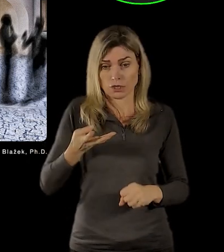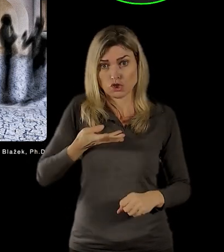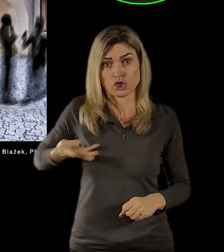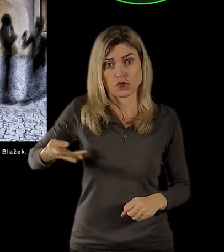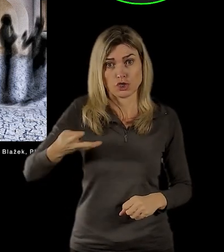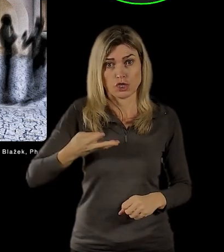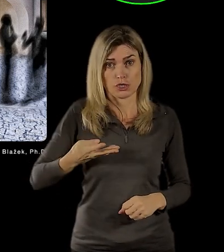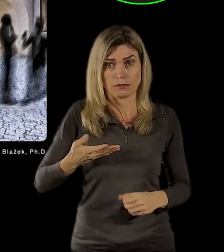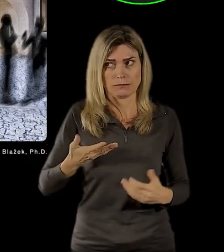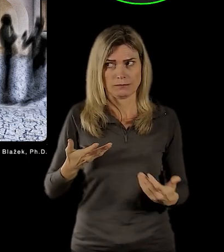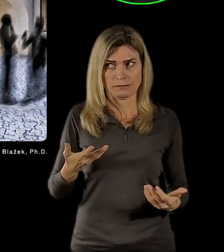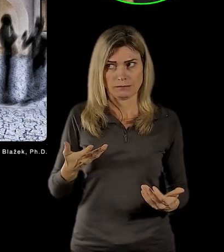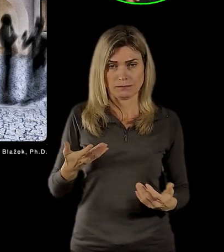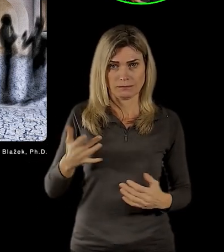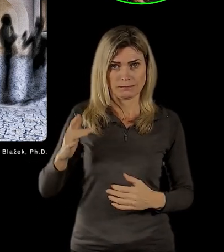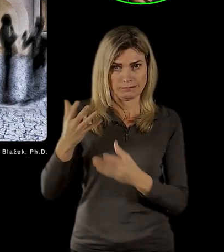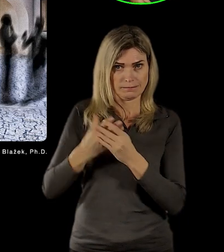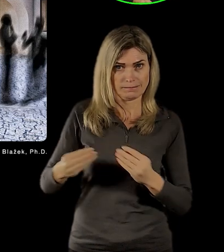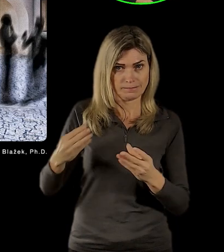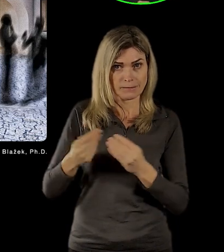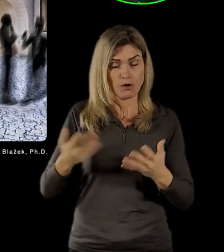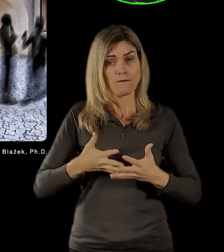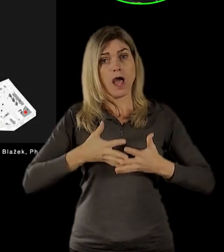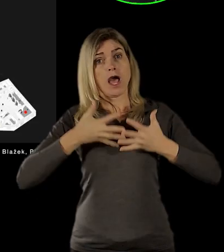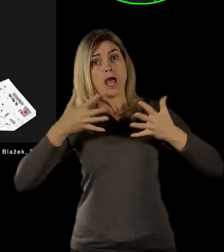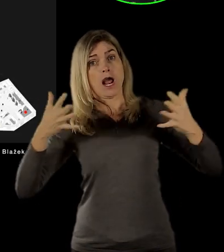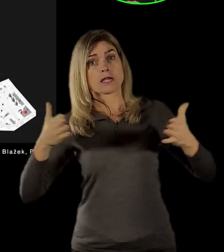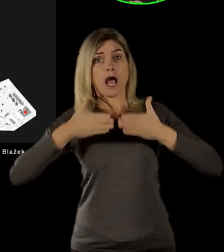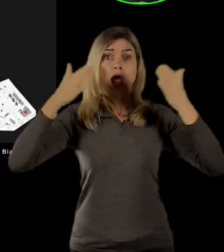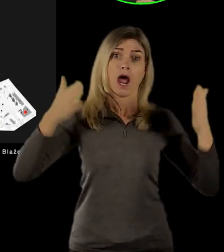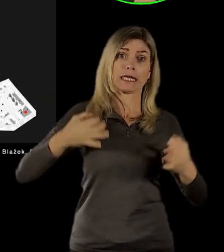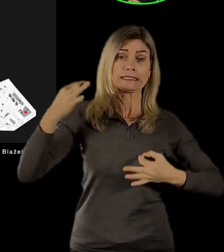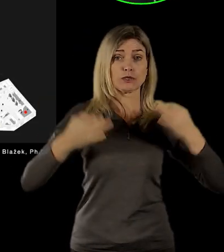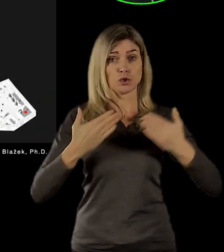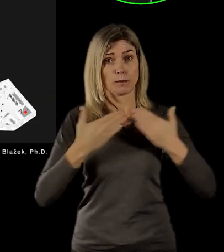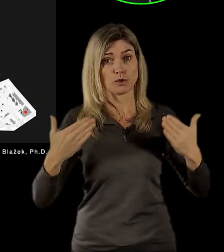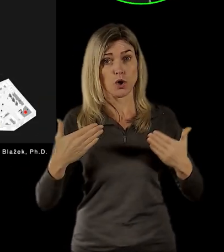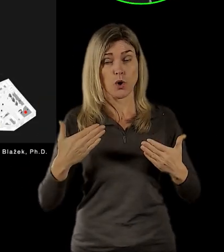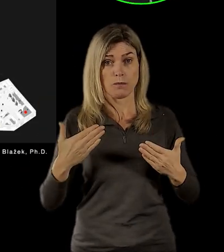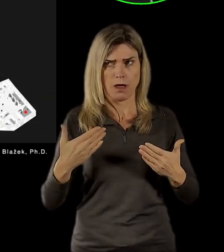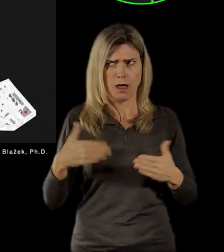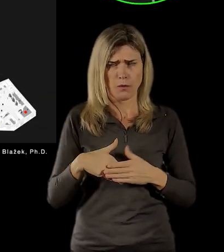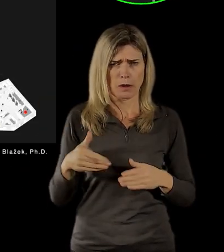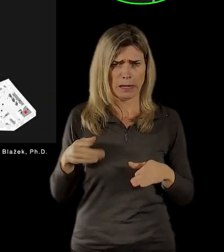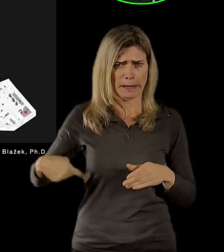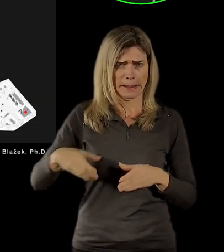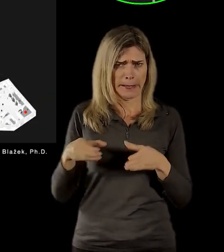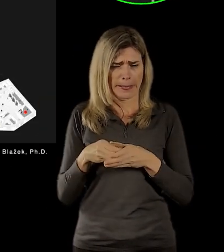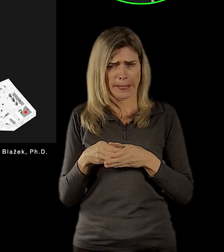jsme tam opravili předmětem, jak kdyby to byla nějaká obrovská instituce. Takže první místnost